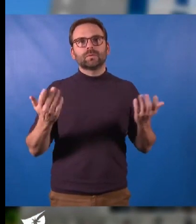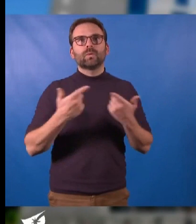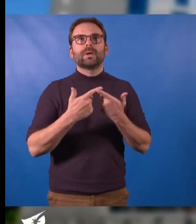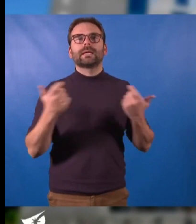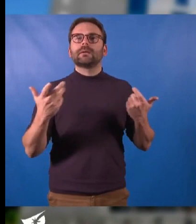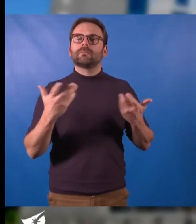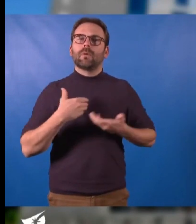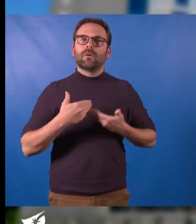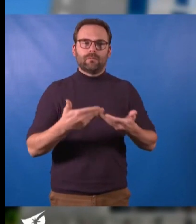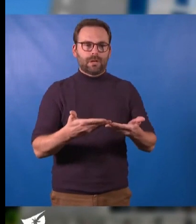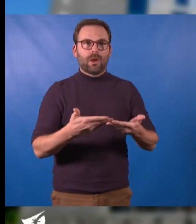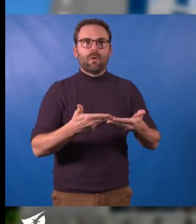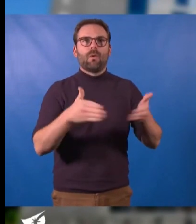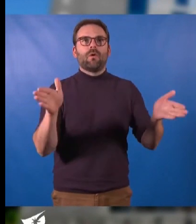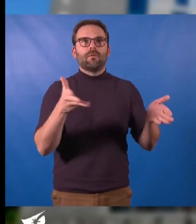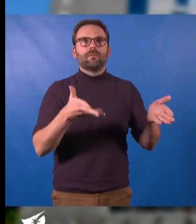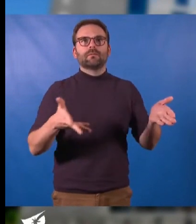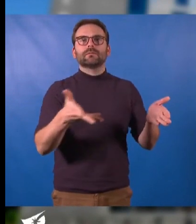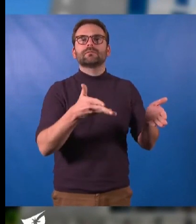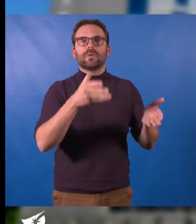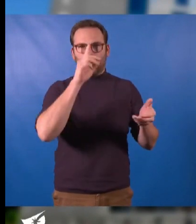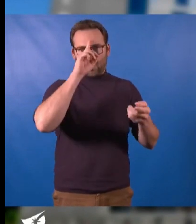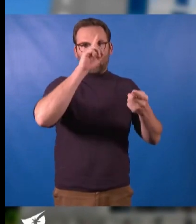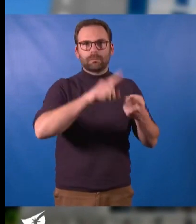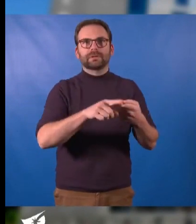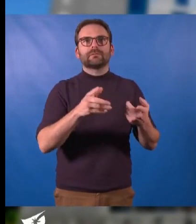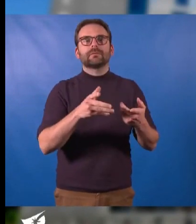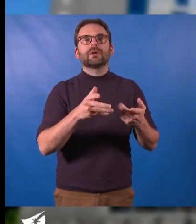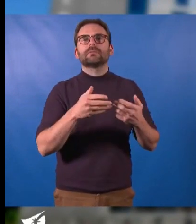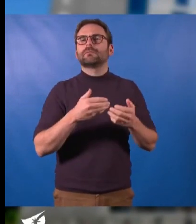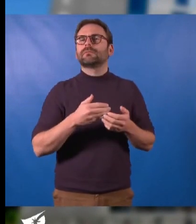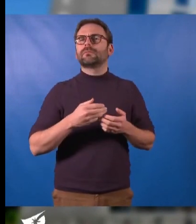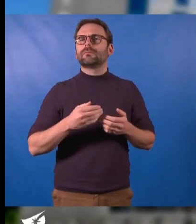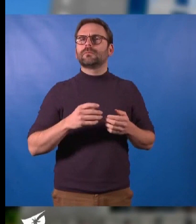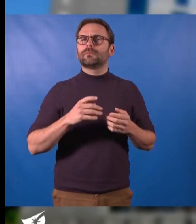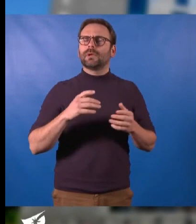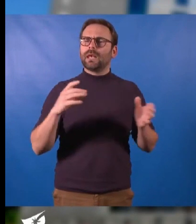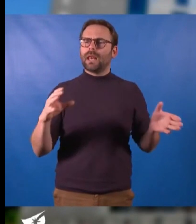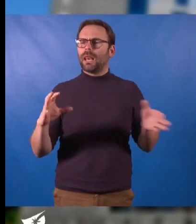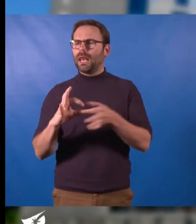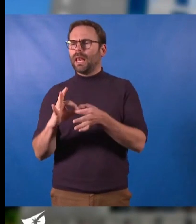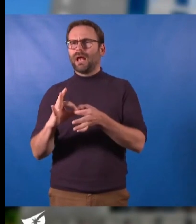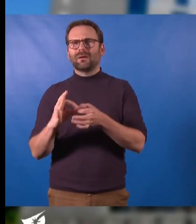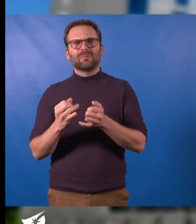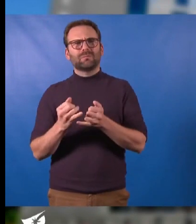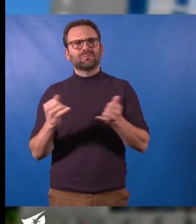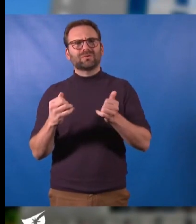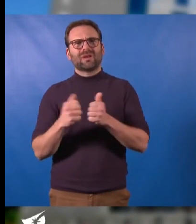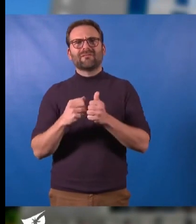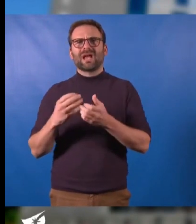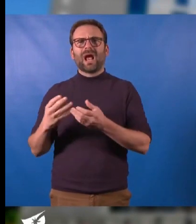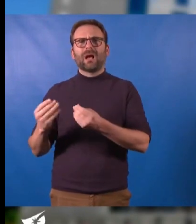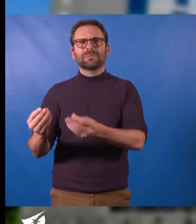cette nature, nous l'envisageons complètement connecté à ses habitants,